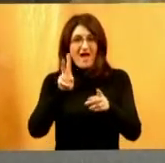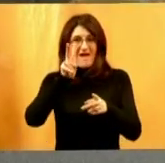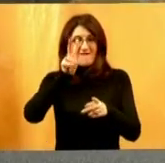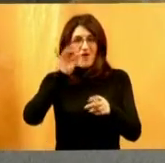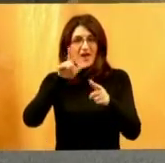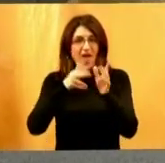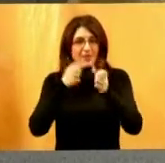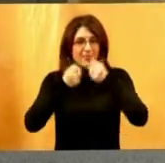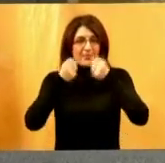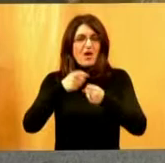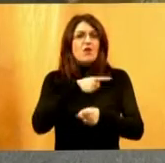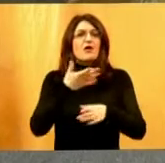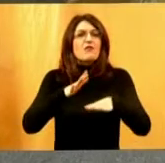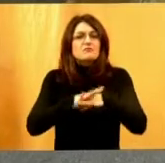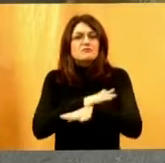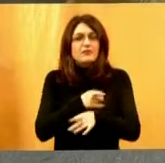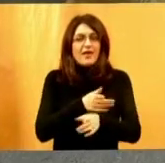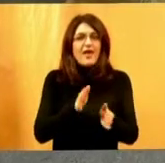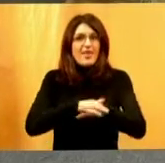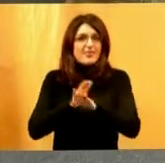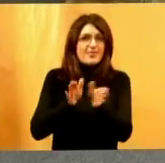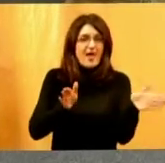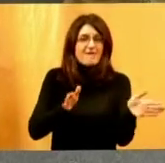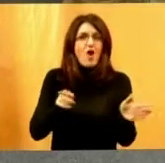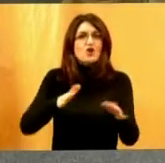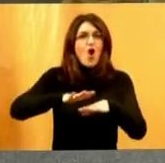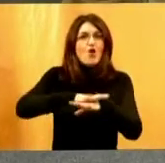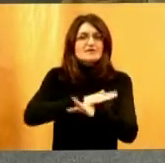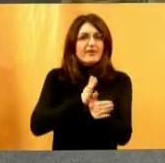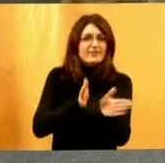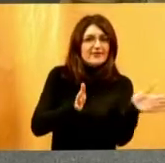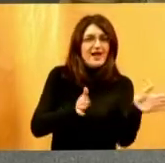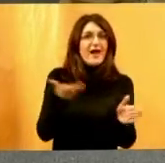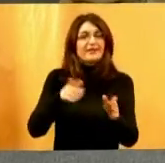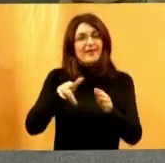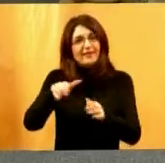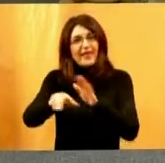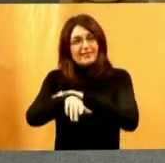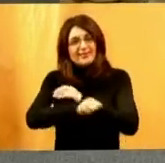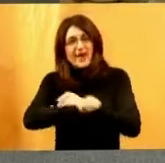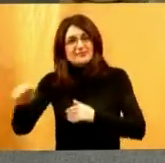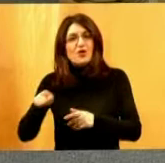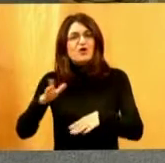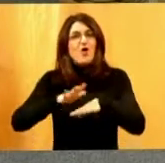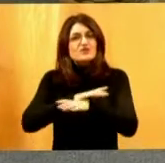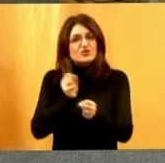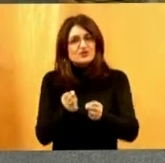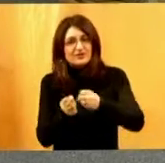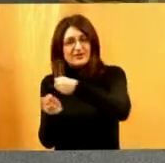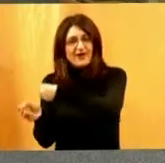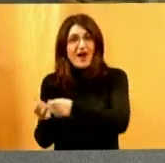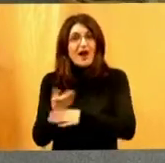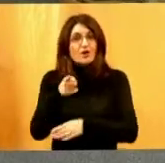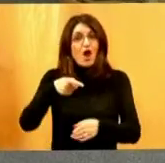kuda sve pokrete. Kada ksanta skreće ljevo, onda se na volanu osjeti. Kada skreće desno, onda se na volanu osjeti. Kada se